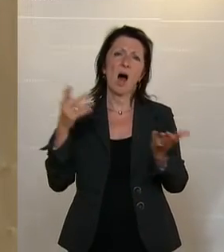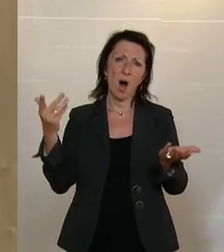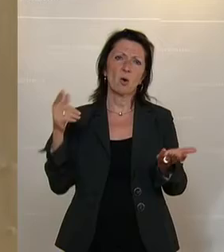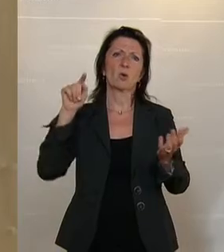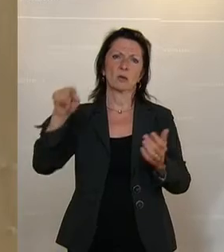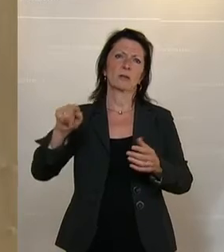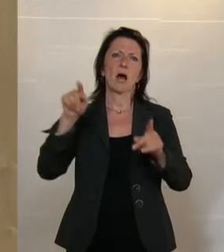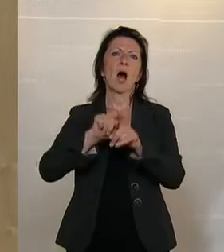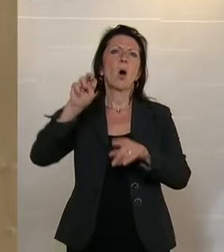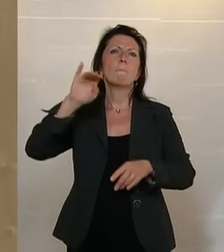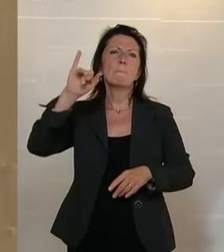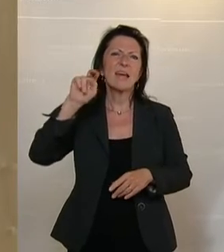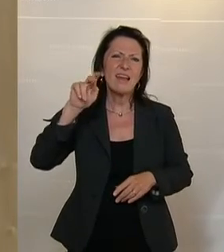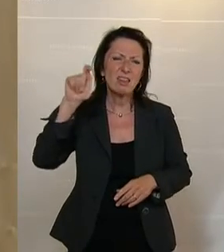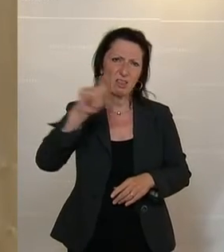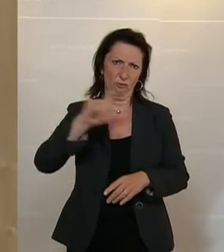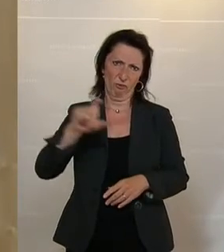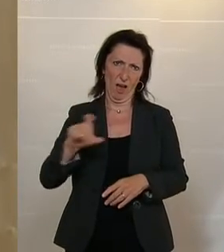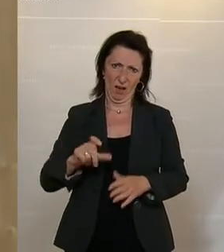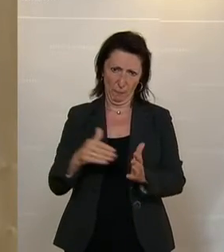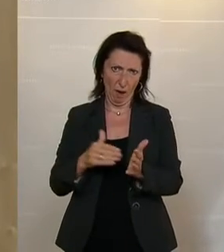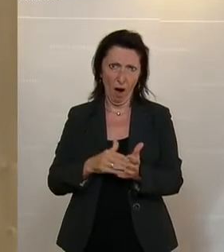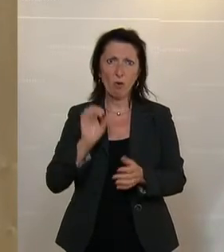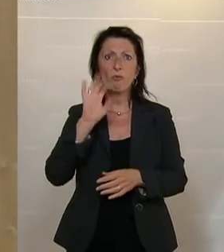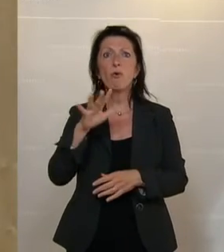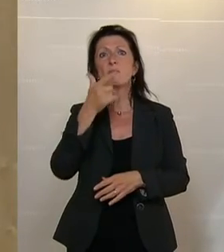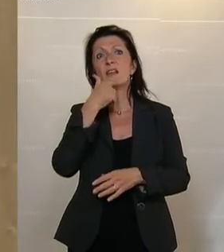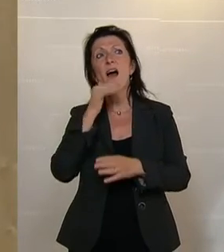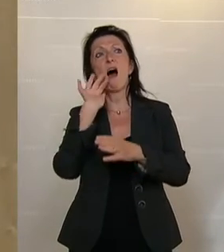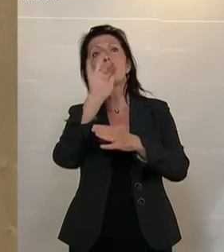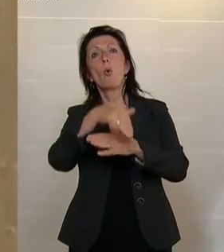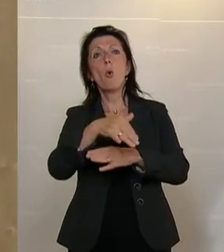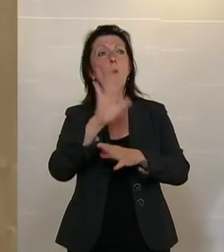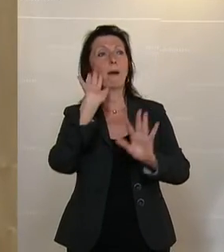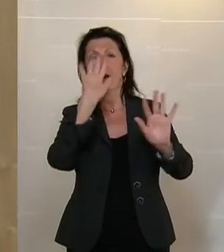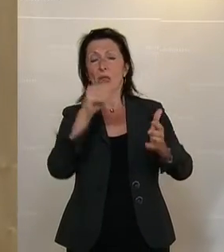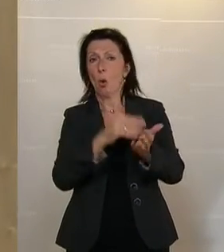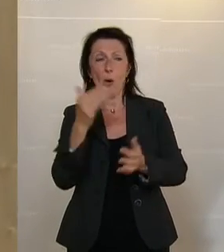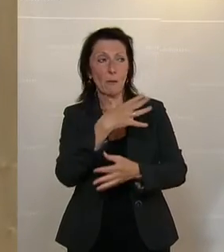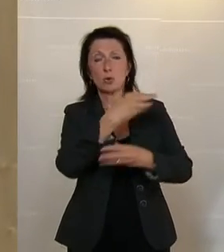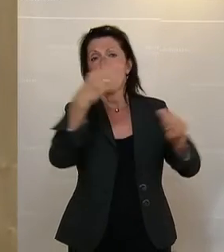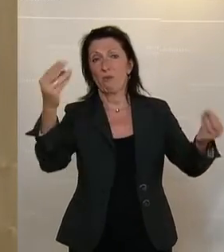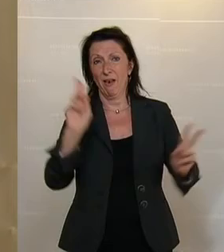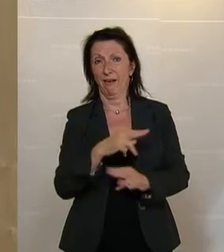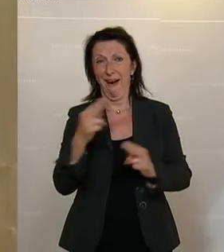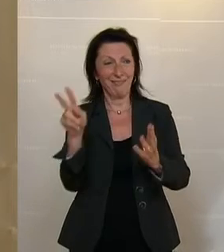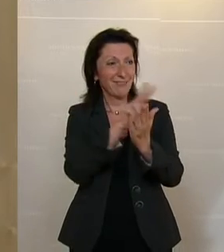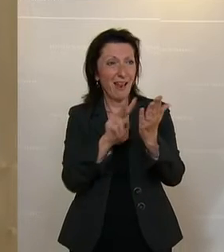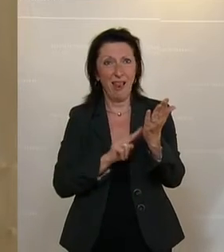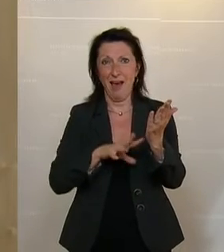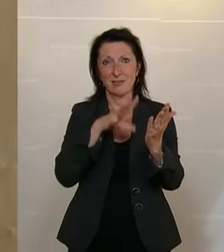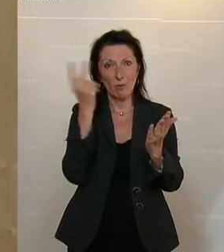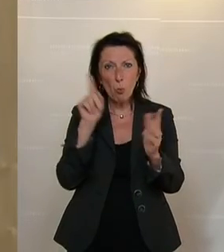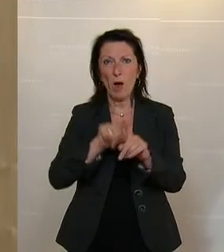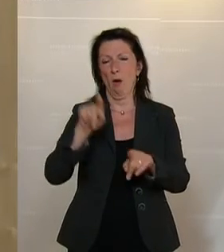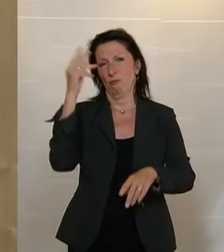nach wie vor über 20 Prozent der 15-Jährigen nicht sinnerfassend lesen können. Sie machen hier nichts. Wo sind die 100 Millionen